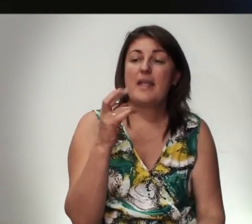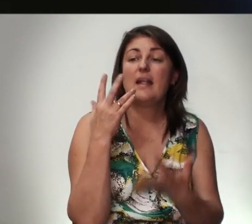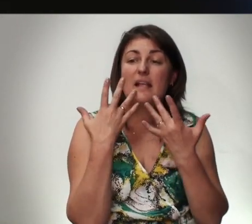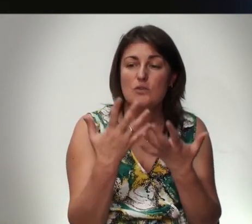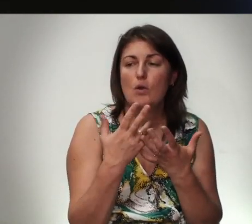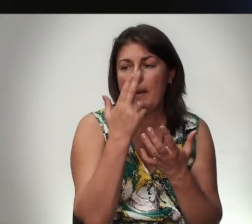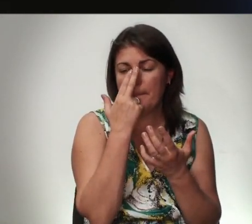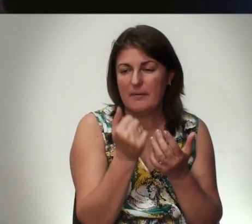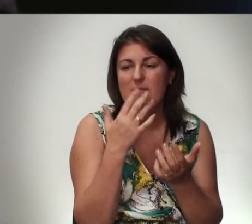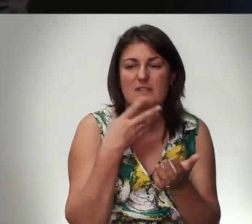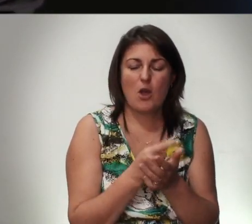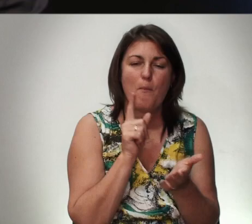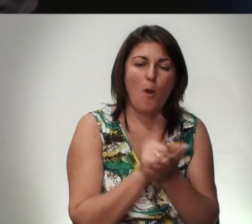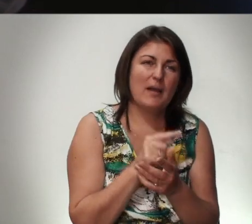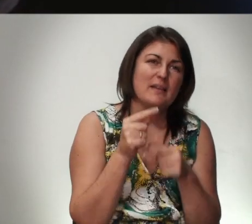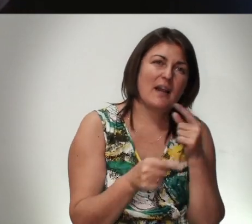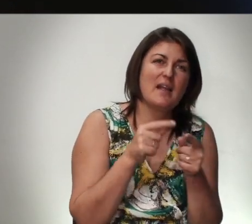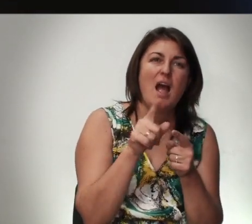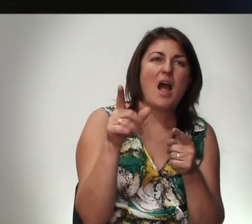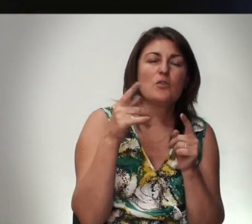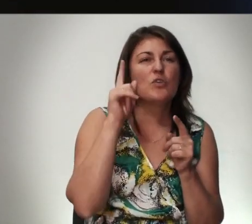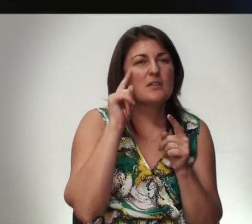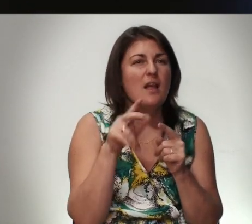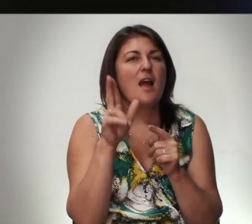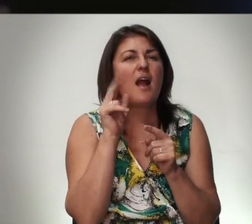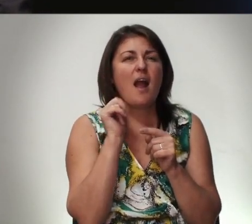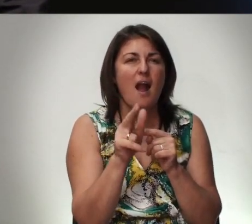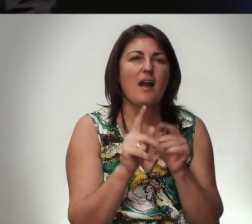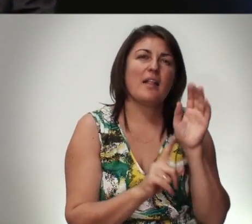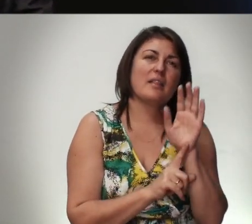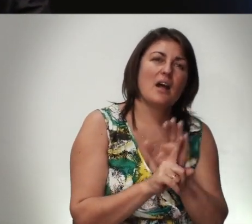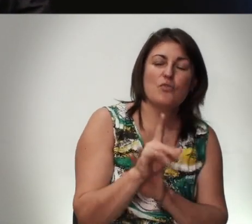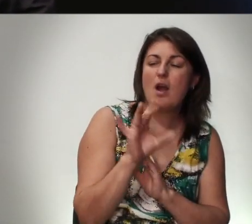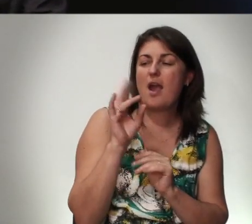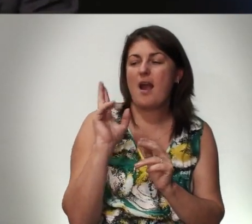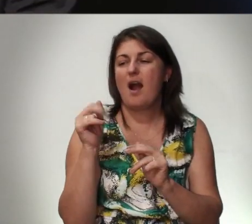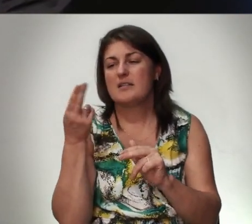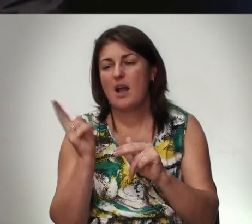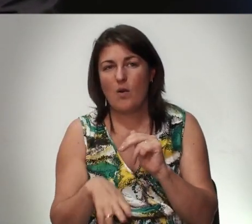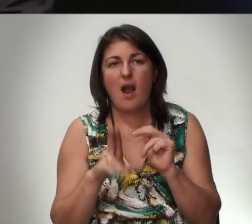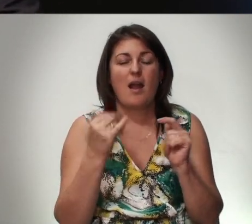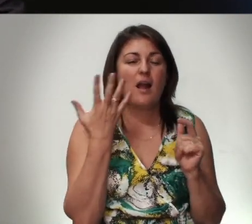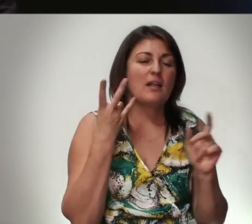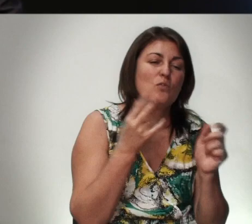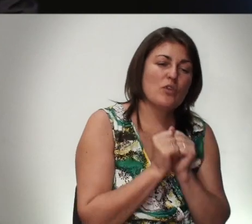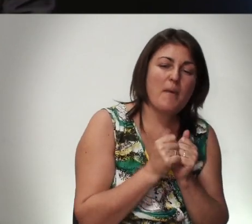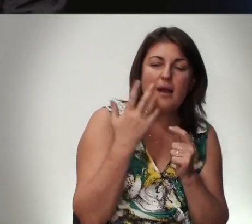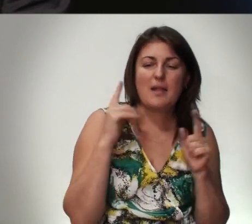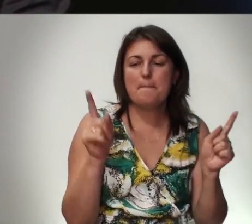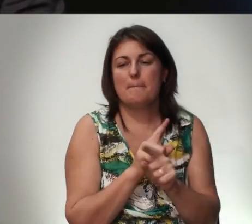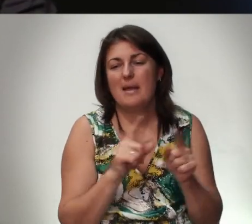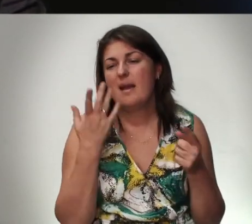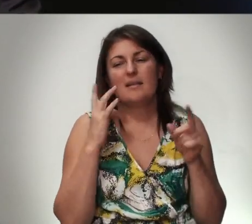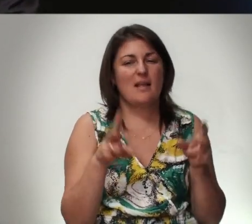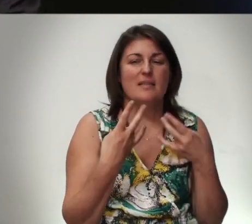К своим Обрядам И Традициям Они Уж Знают Как Начнется И Как Кончится Знают Когда Надо Молиться Когда Петь Когда Не